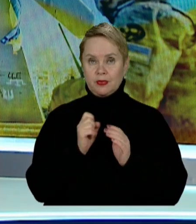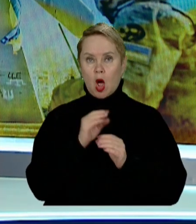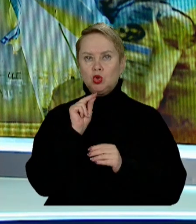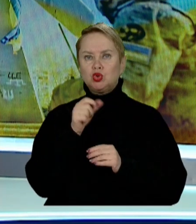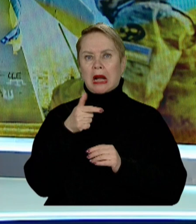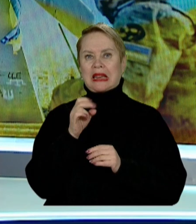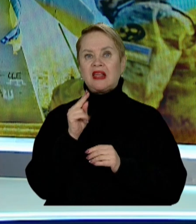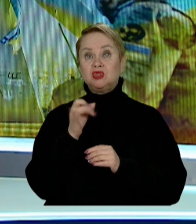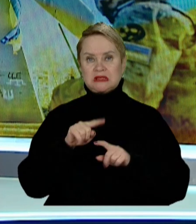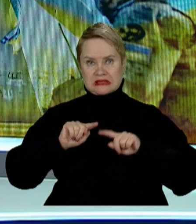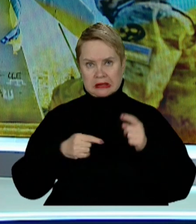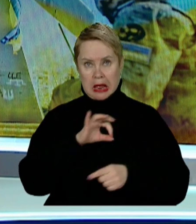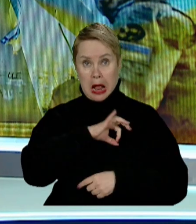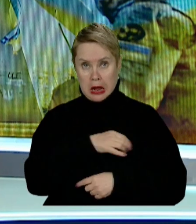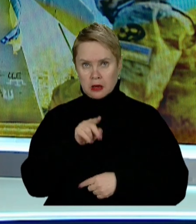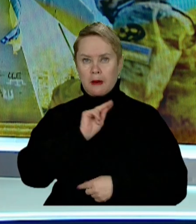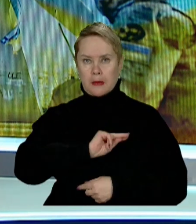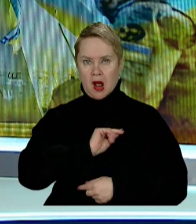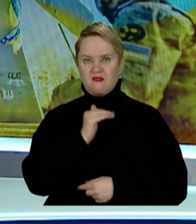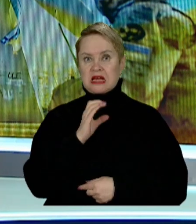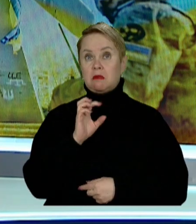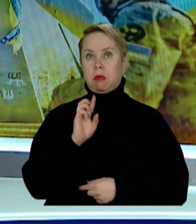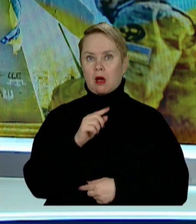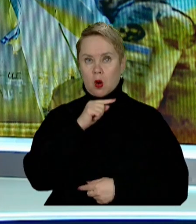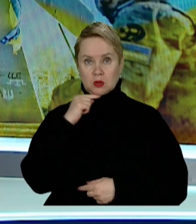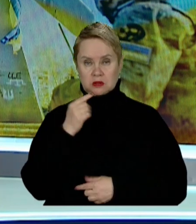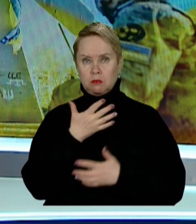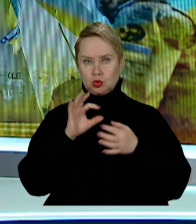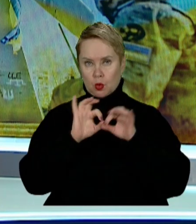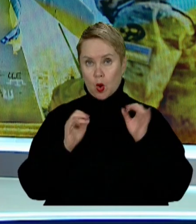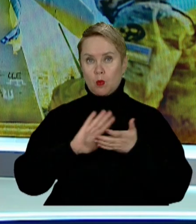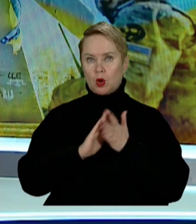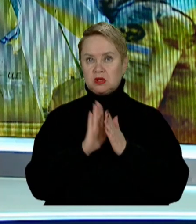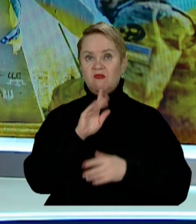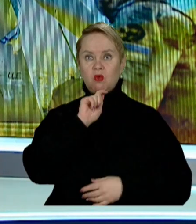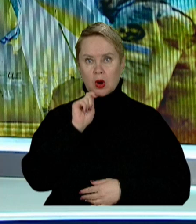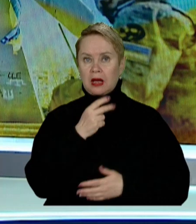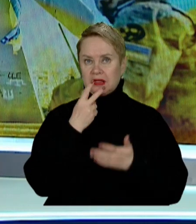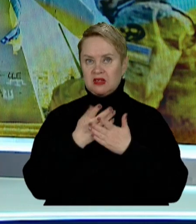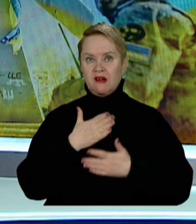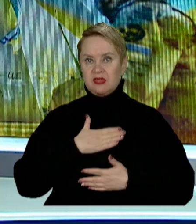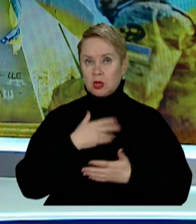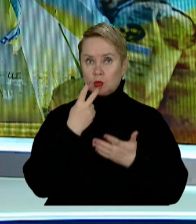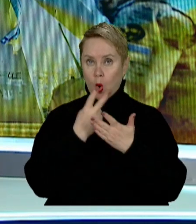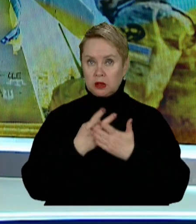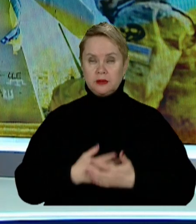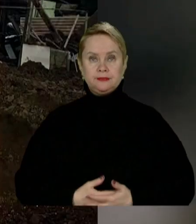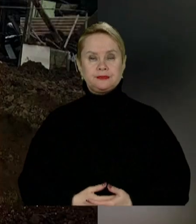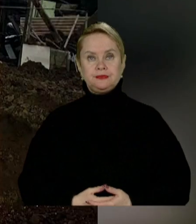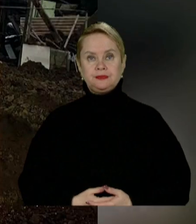Чернігівщині затримали агента, який працював на ФСБ. Більше подробиць про ситуацію в Україні дивіться в нашому огляді.